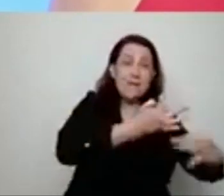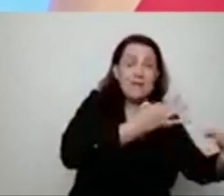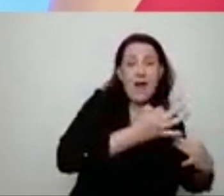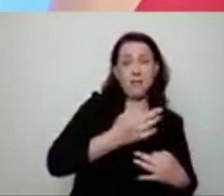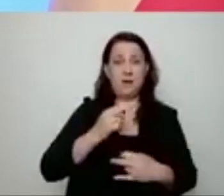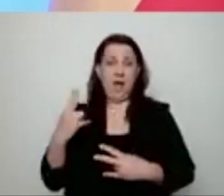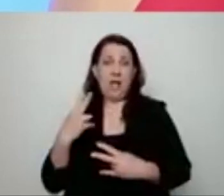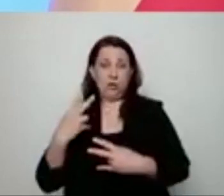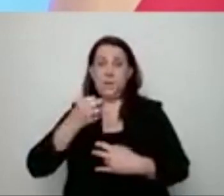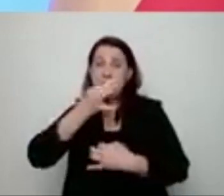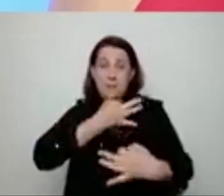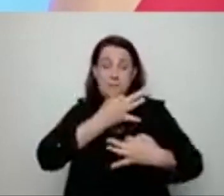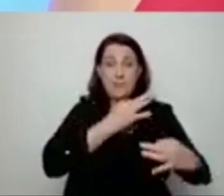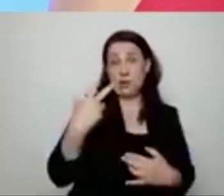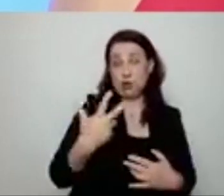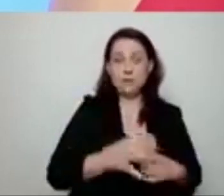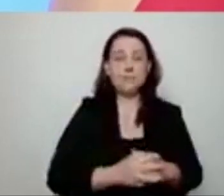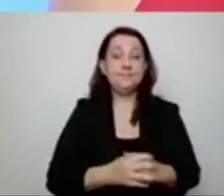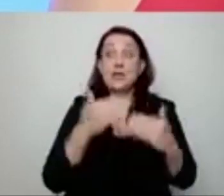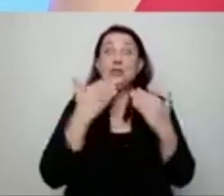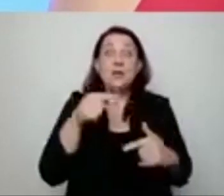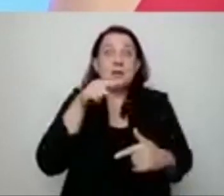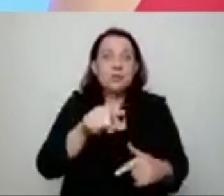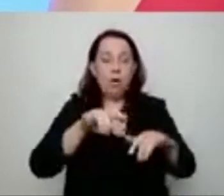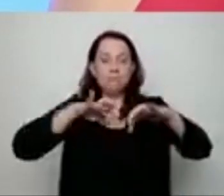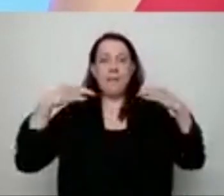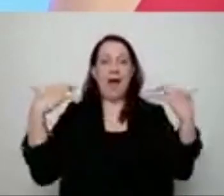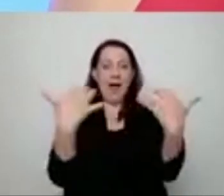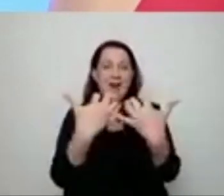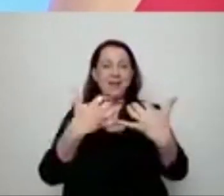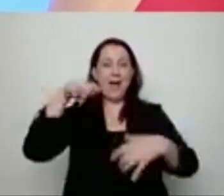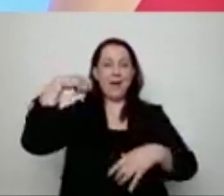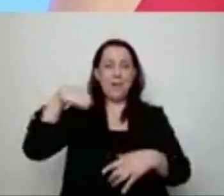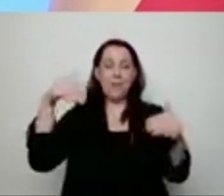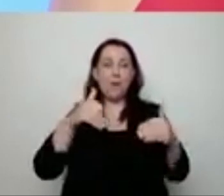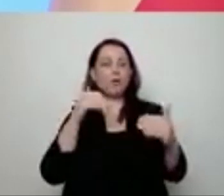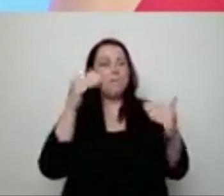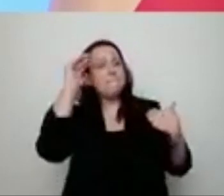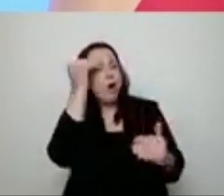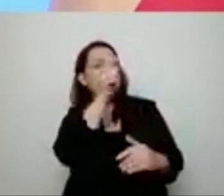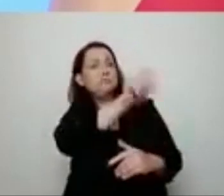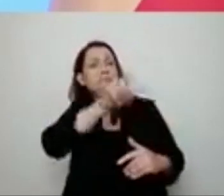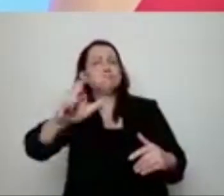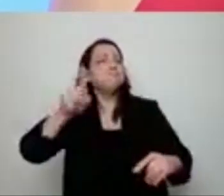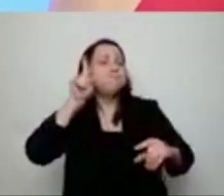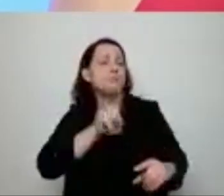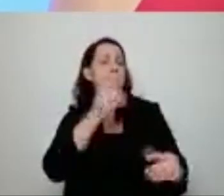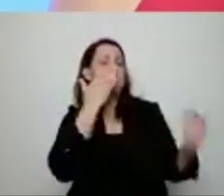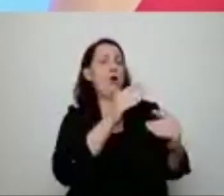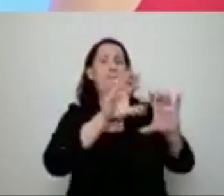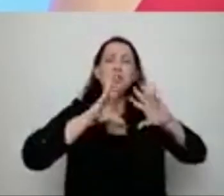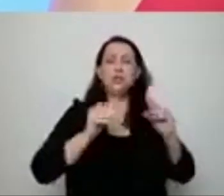I właśnie dzięki takiej formule, areny prezydenckiej, będziemy mogli poznać prawdziwe poglądy wszystkich kandydatów.